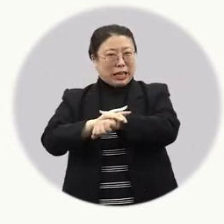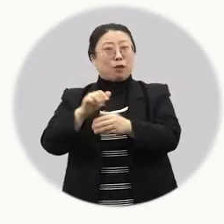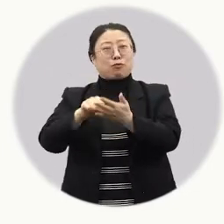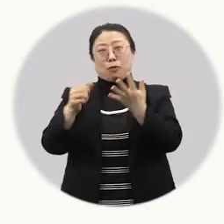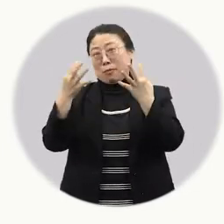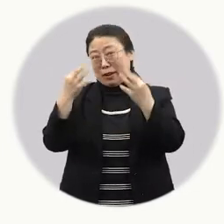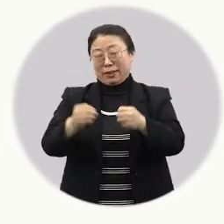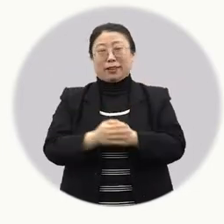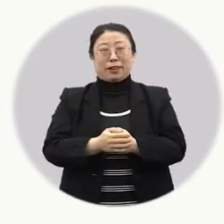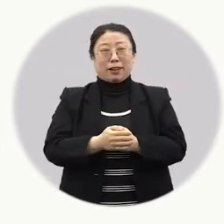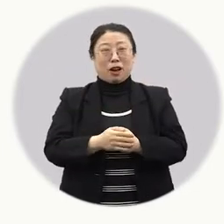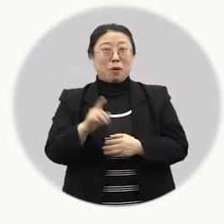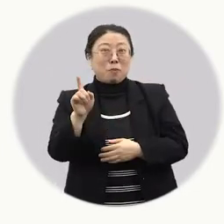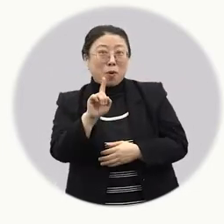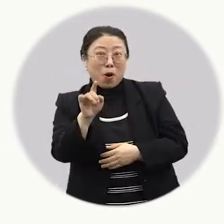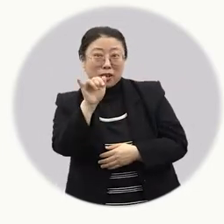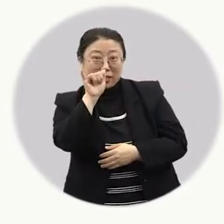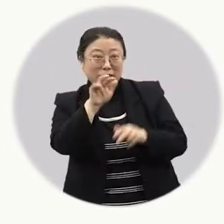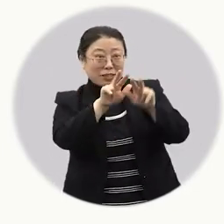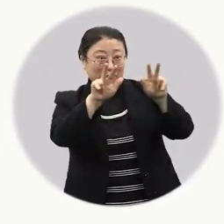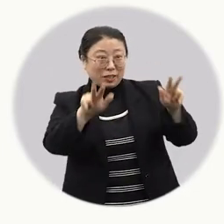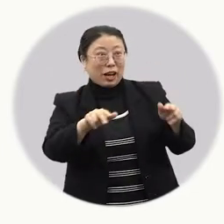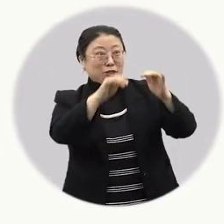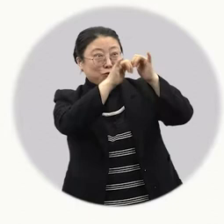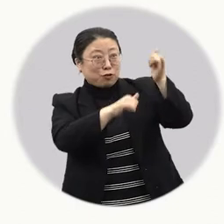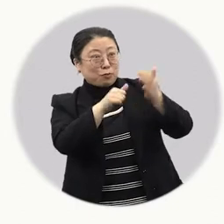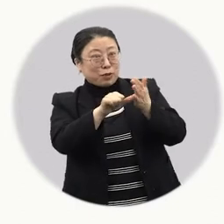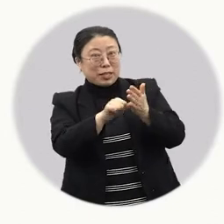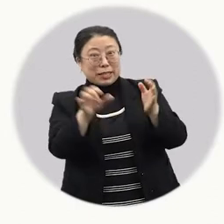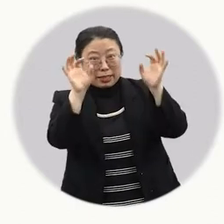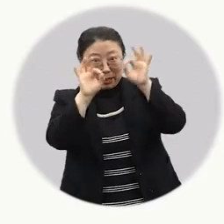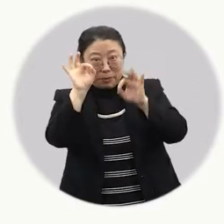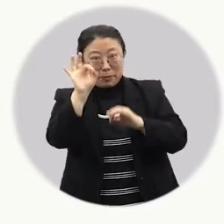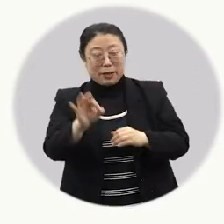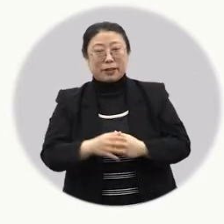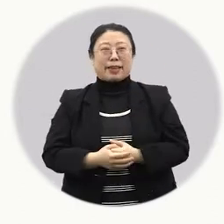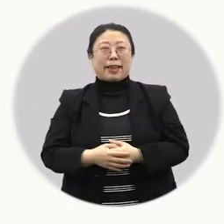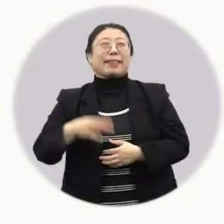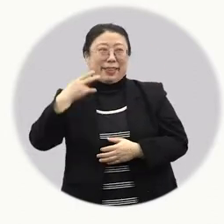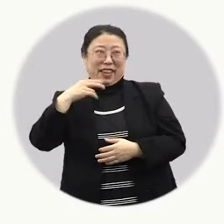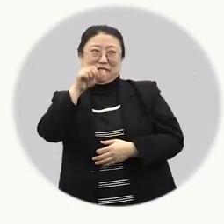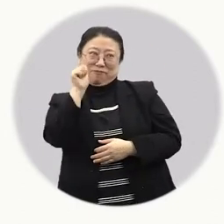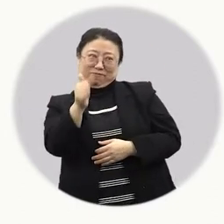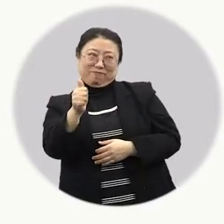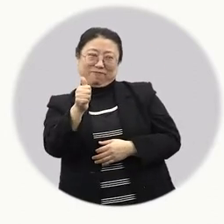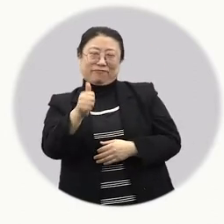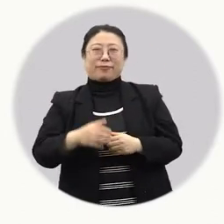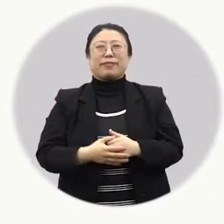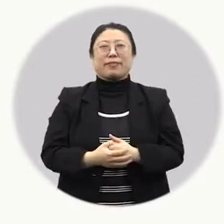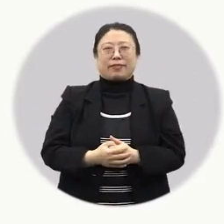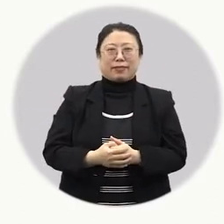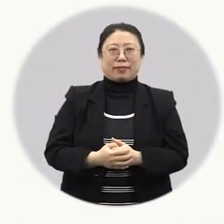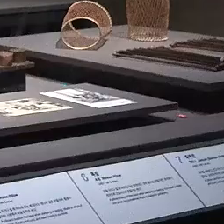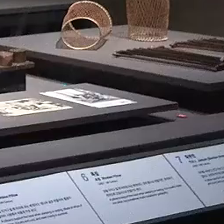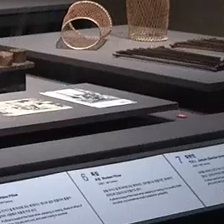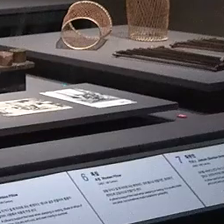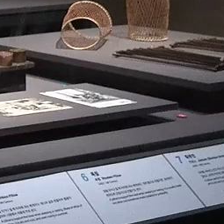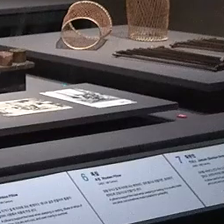많았어요. 어떤 것들이 있는지 전시관 유물들을 한번 살펴볼까요? 네, 좋아요.